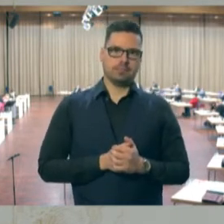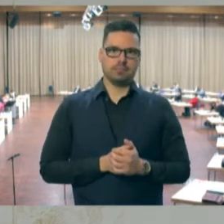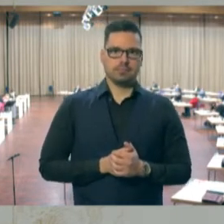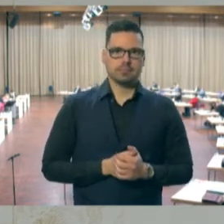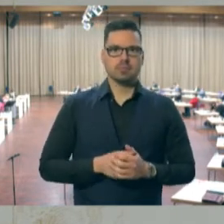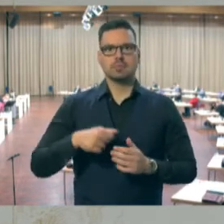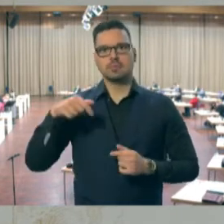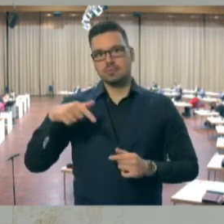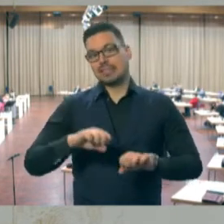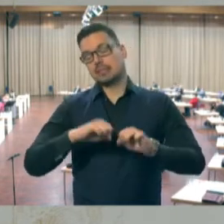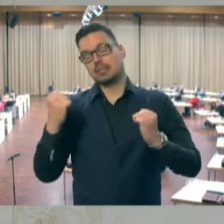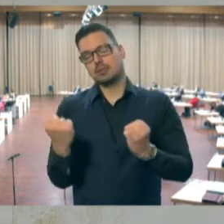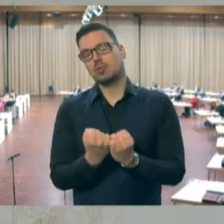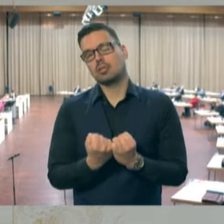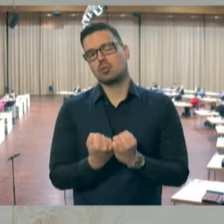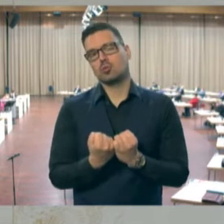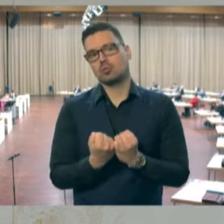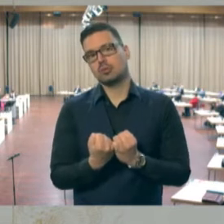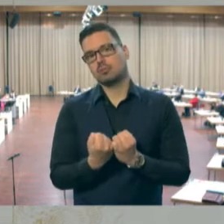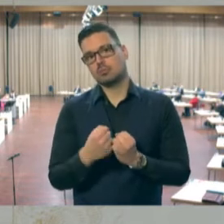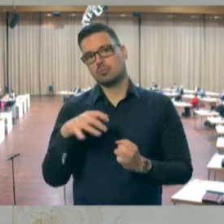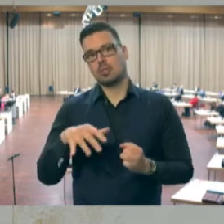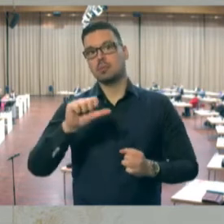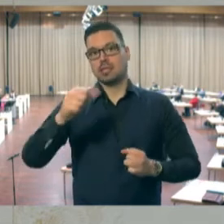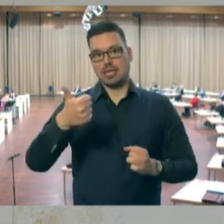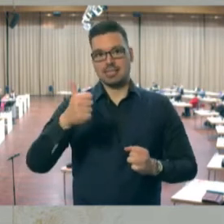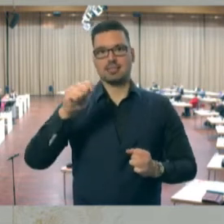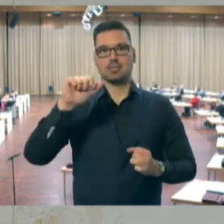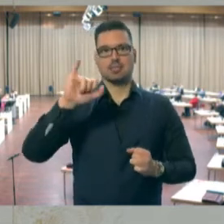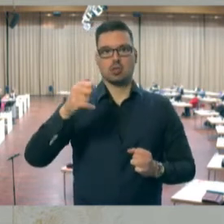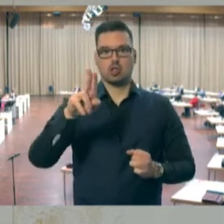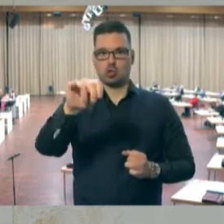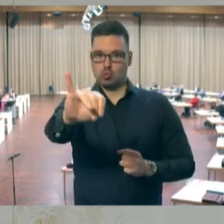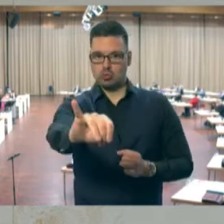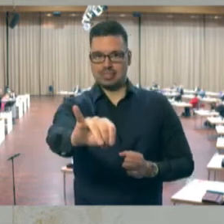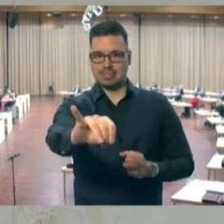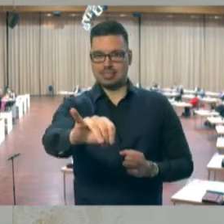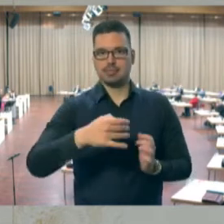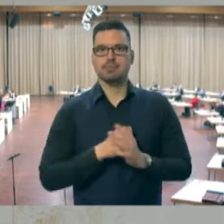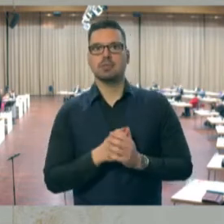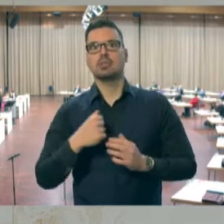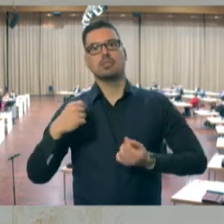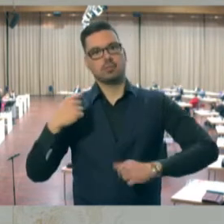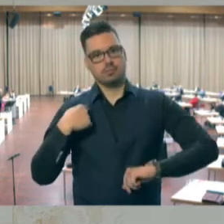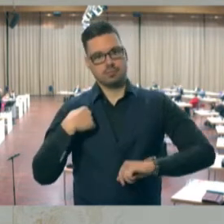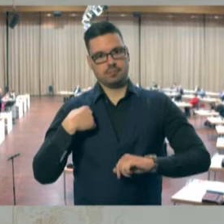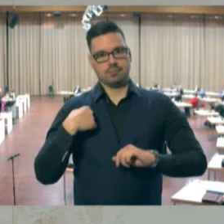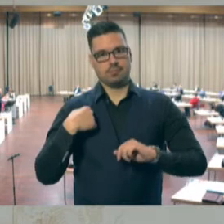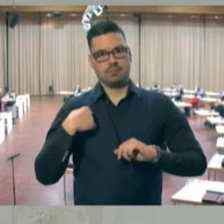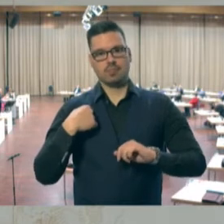ist dem Umstand geschuldet, dass ich nun ab dem 1. Juni, wie Sie wissen, einen weiteren